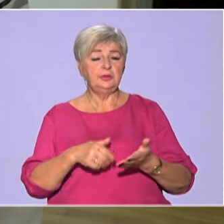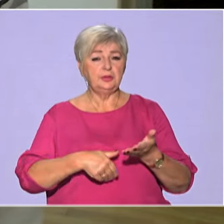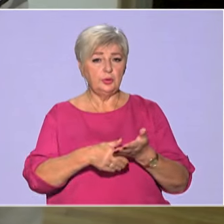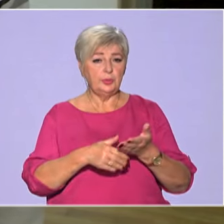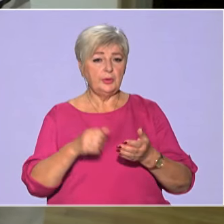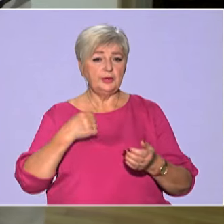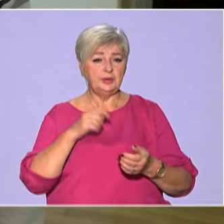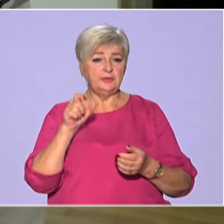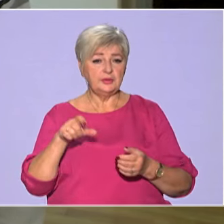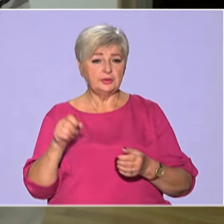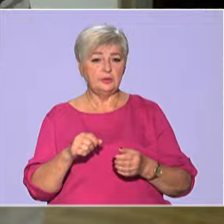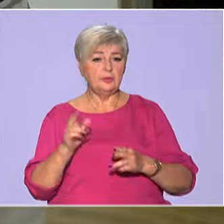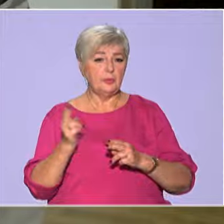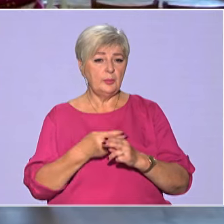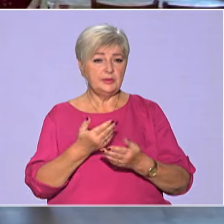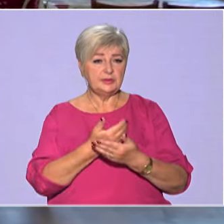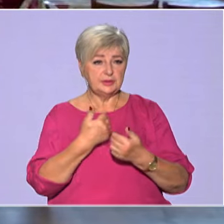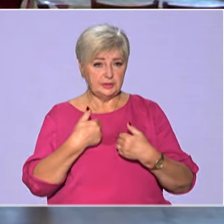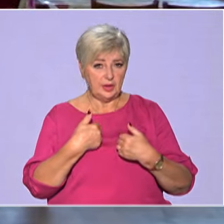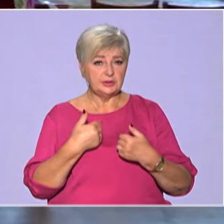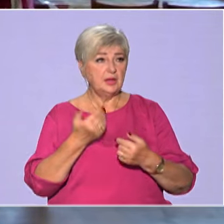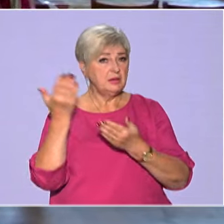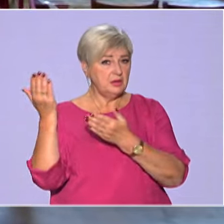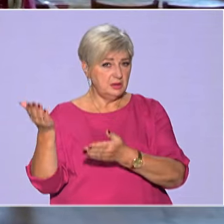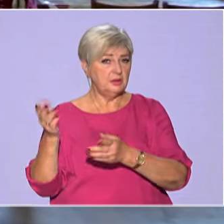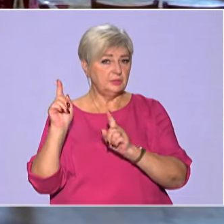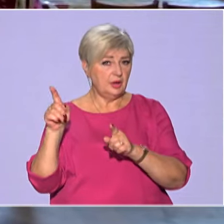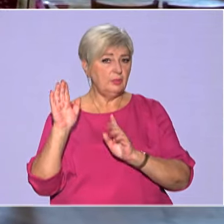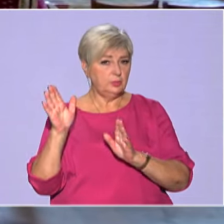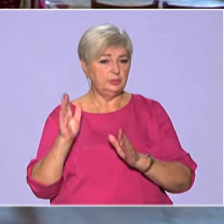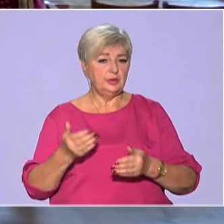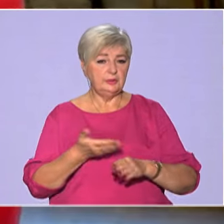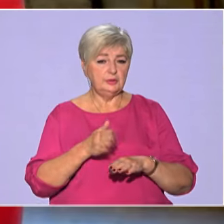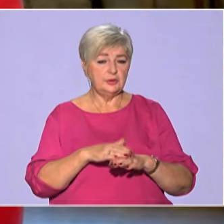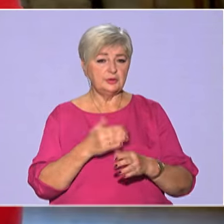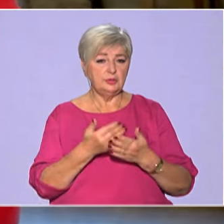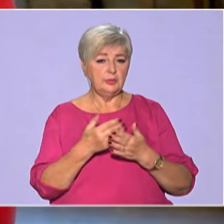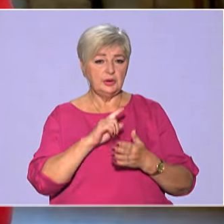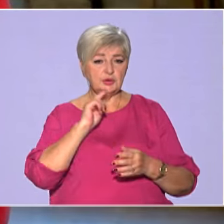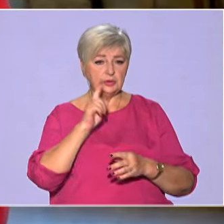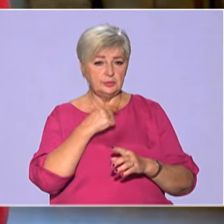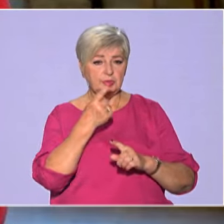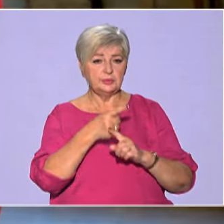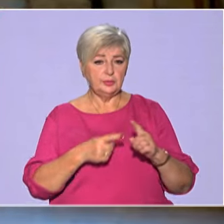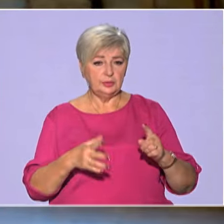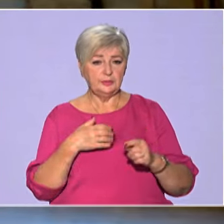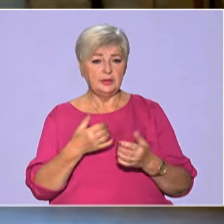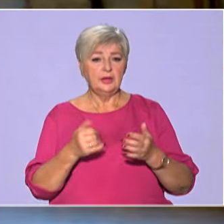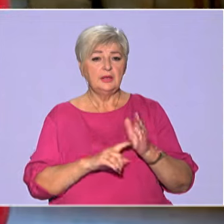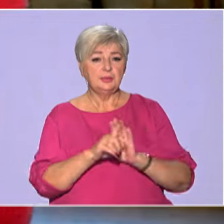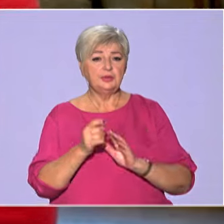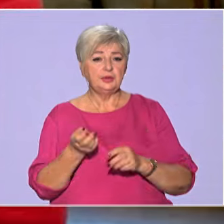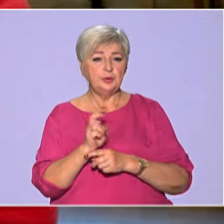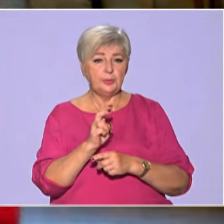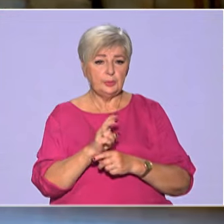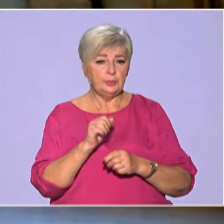тому що без нас і їм там буде дуже важко. Майже півтори року. Сначала ми приходили, як багатодітна родина,